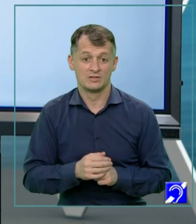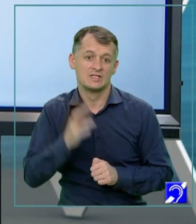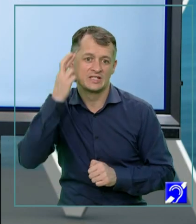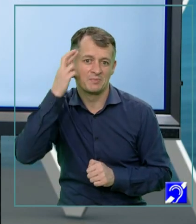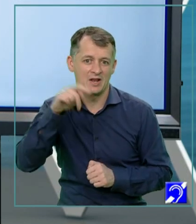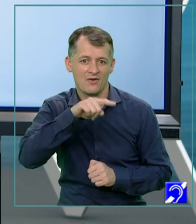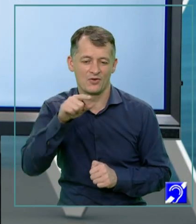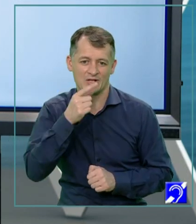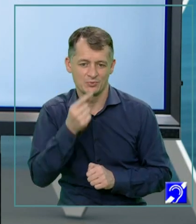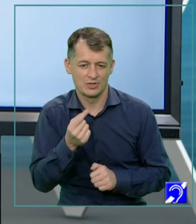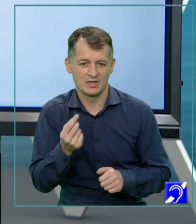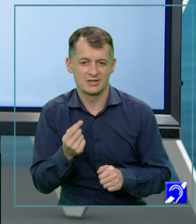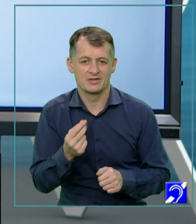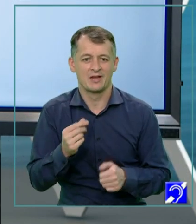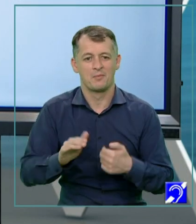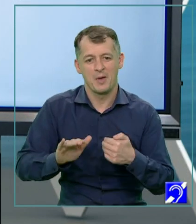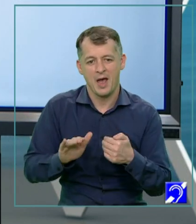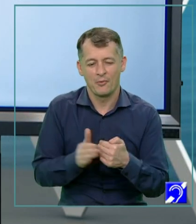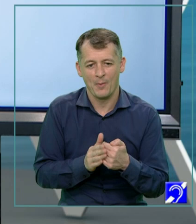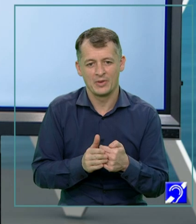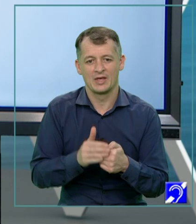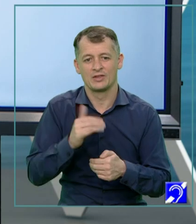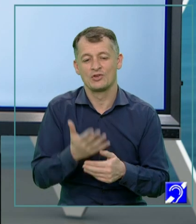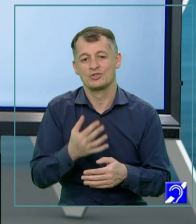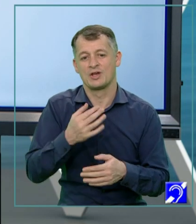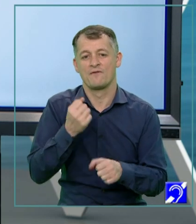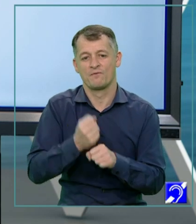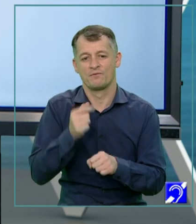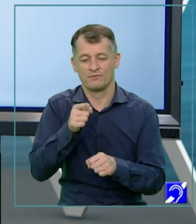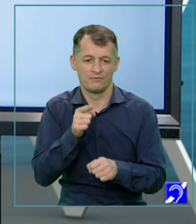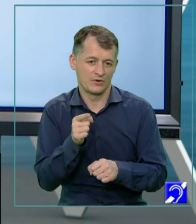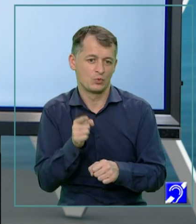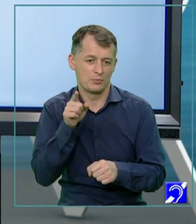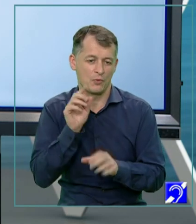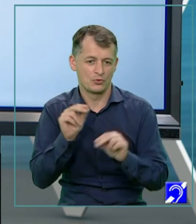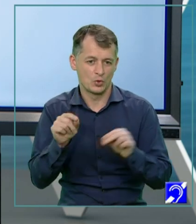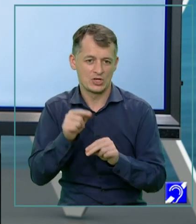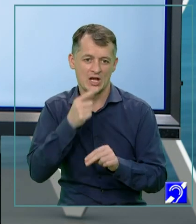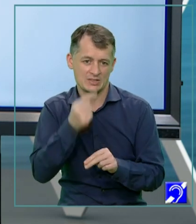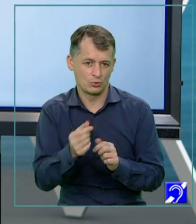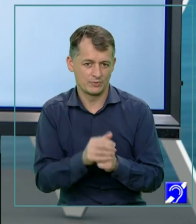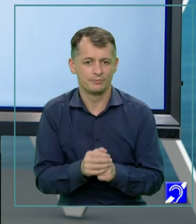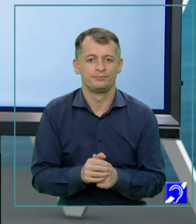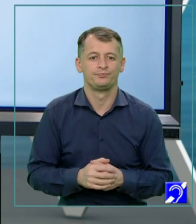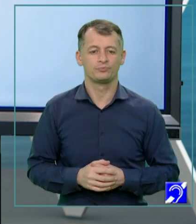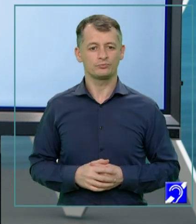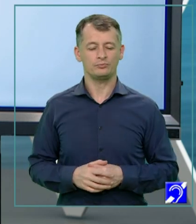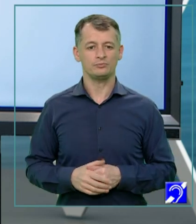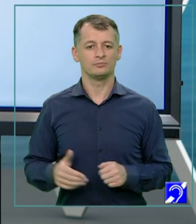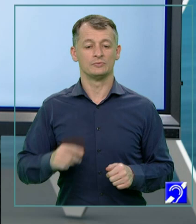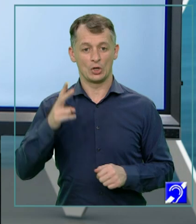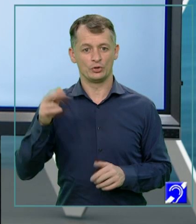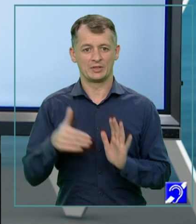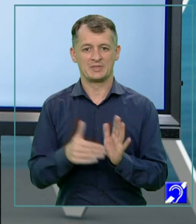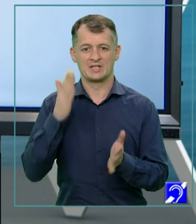fie apropiat de sugestia mea de răspuns. În continuare, trebuie să stabilim ce